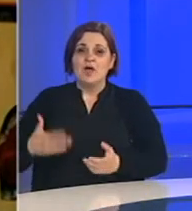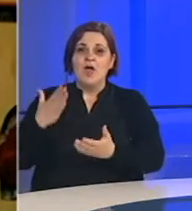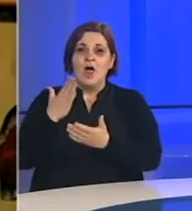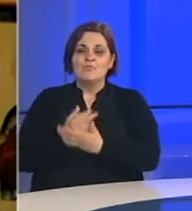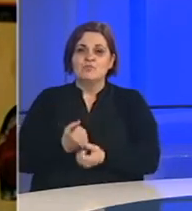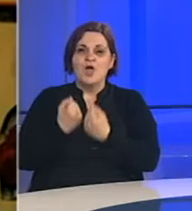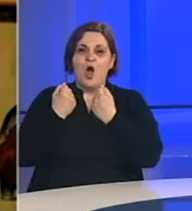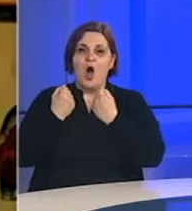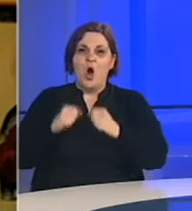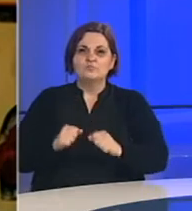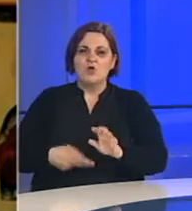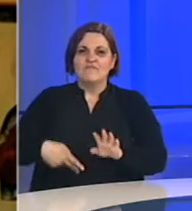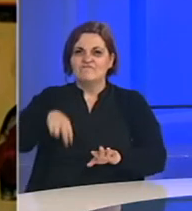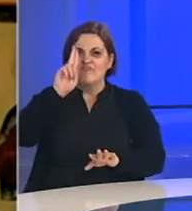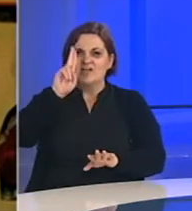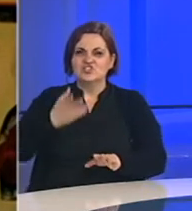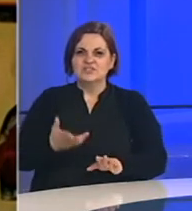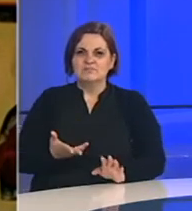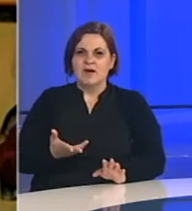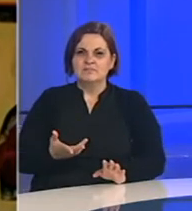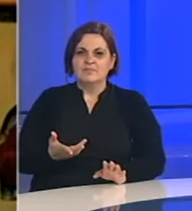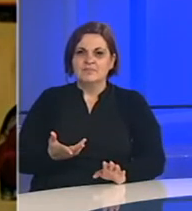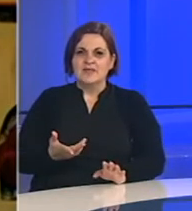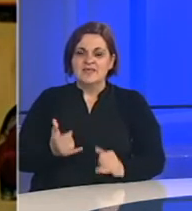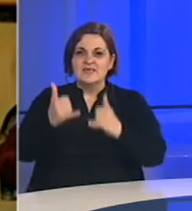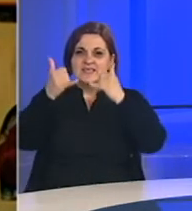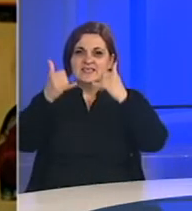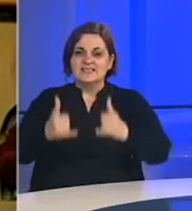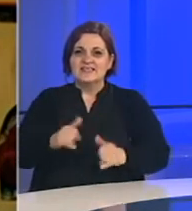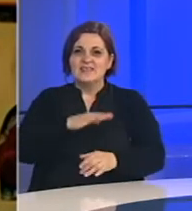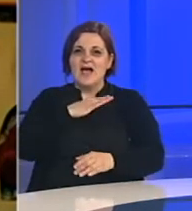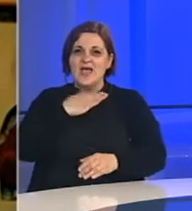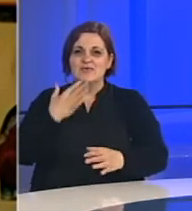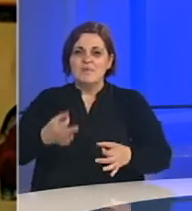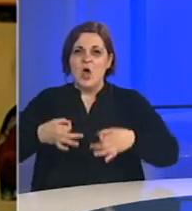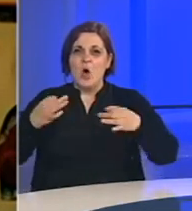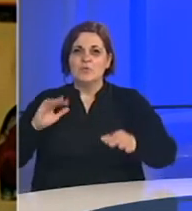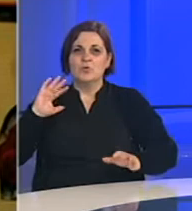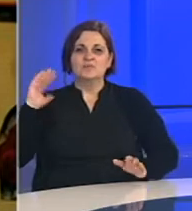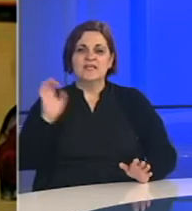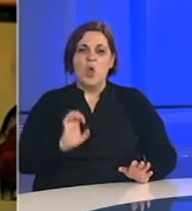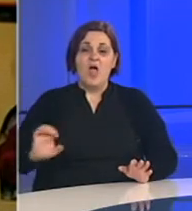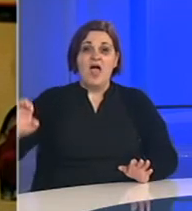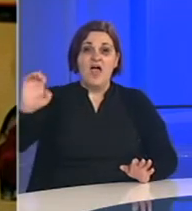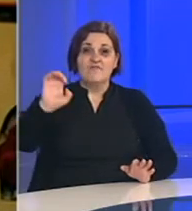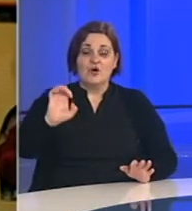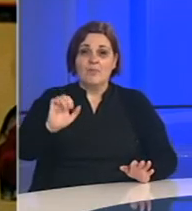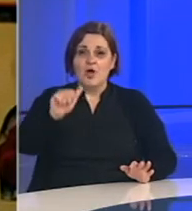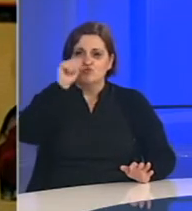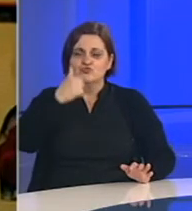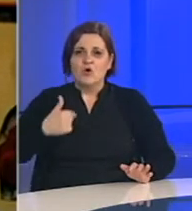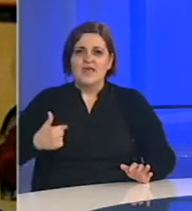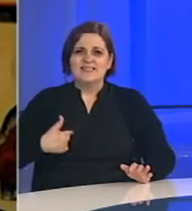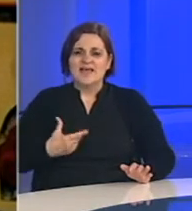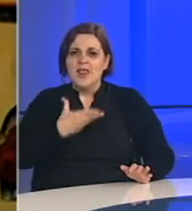oslobođena od fašizma i nacizma i sada ima puno proslava u celoj Europi, ali što je za mene